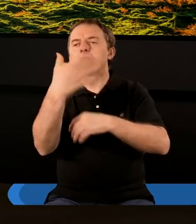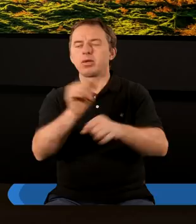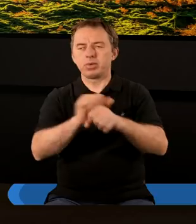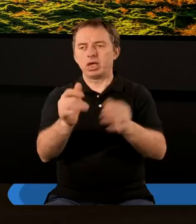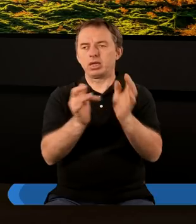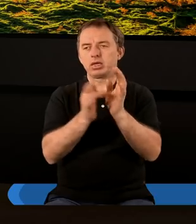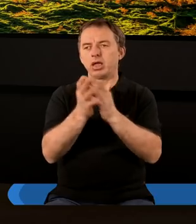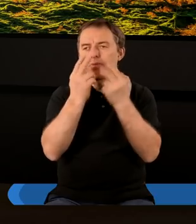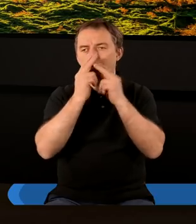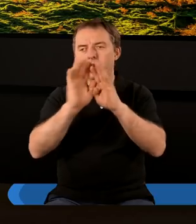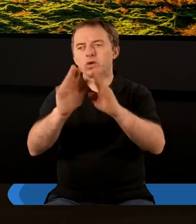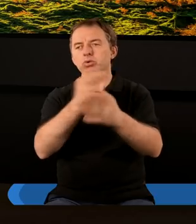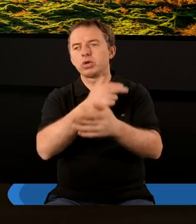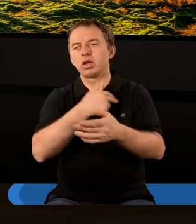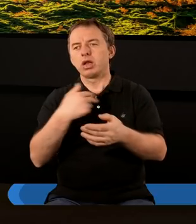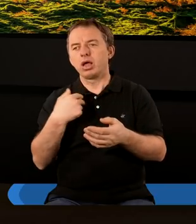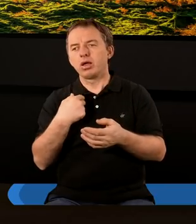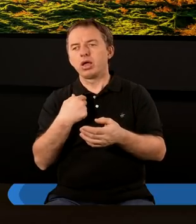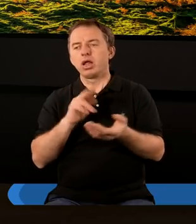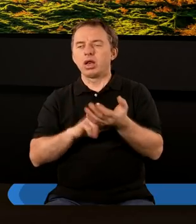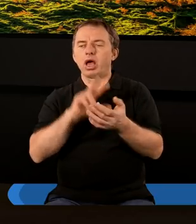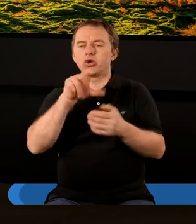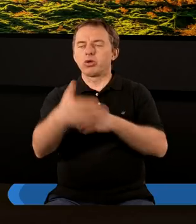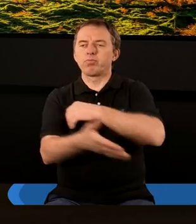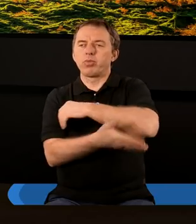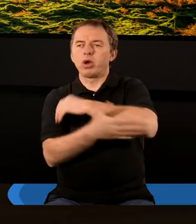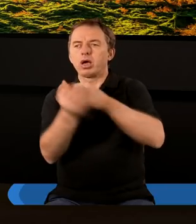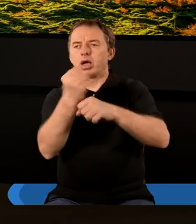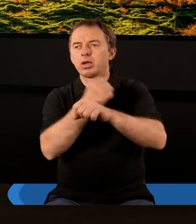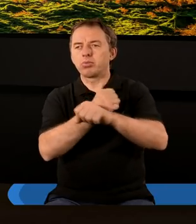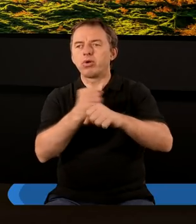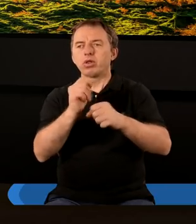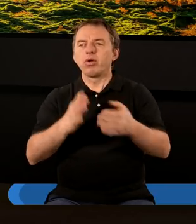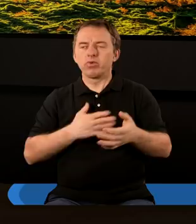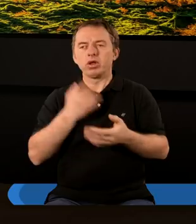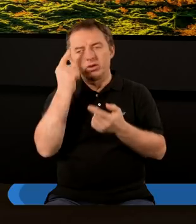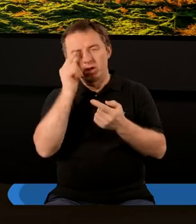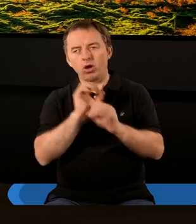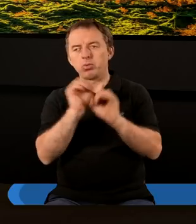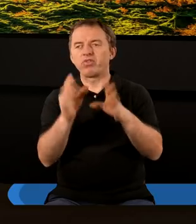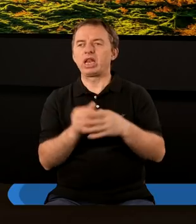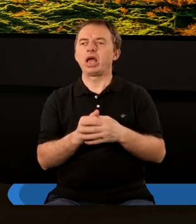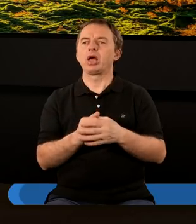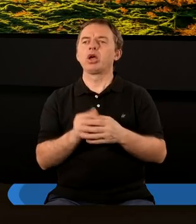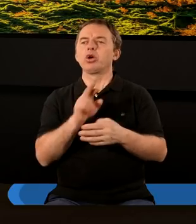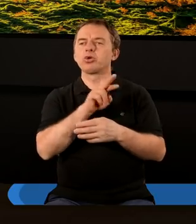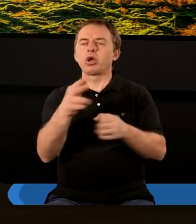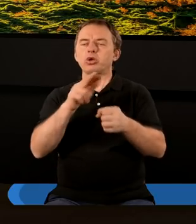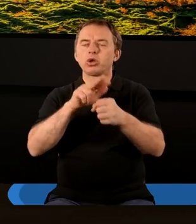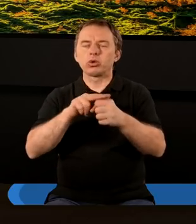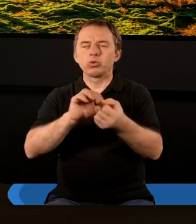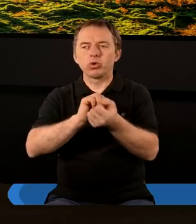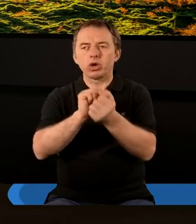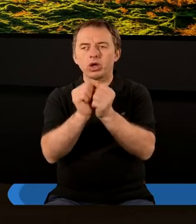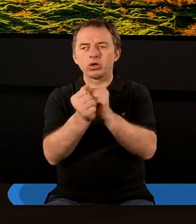Po pierwsze. Po drugie pokazuje nam, na czym polega zbawienie. Tak nam się wydaje, że to jest objawienie, a niby rzeczy, które są